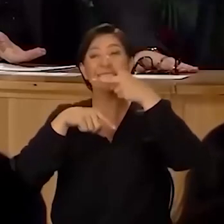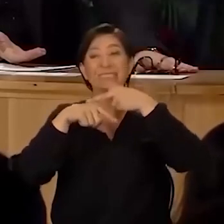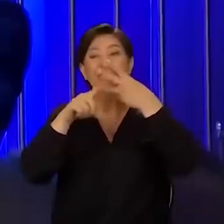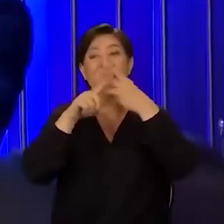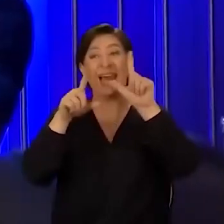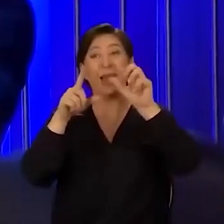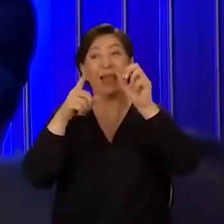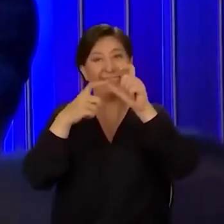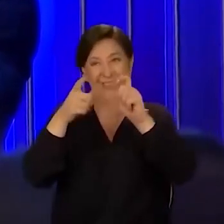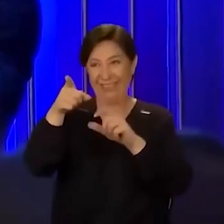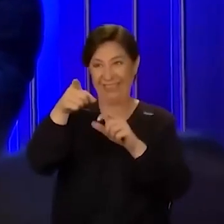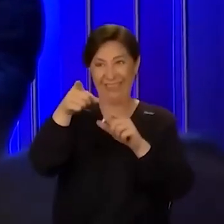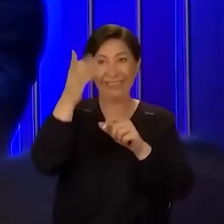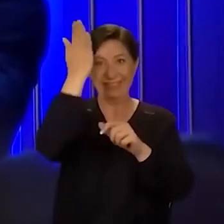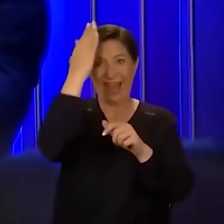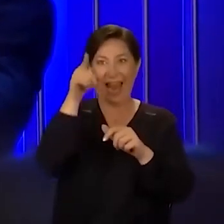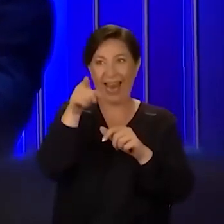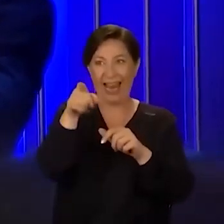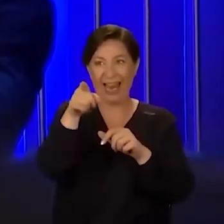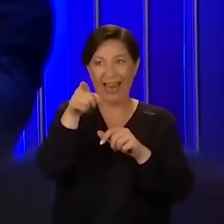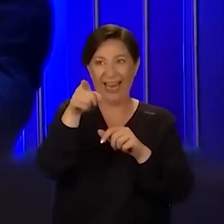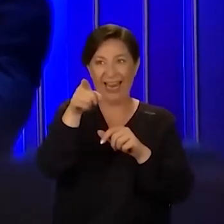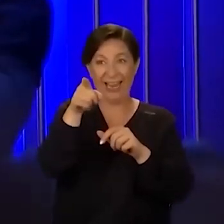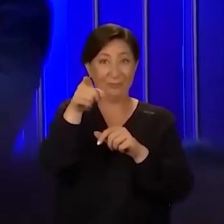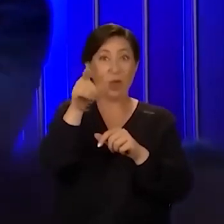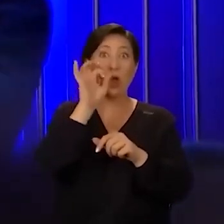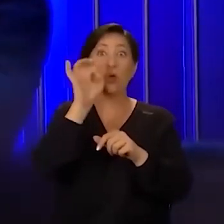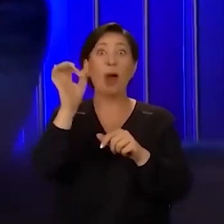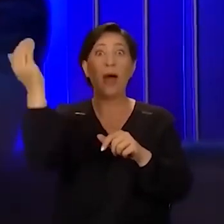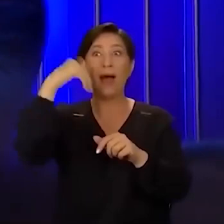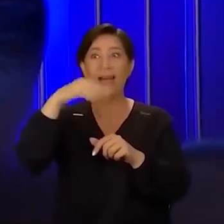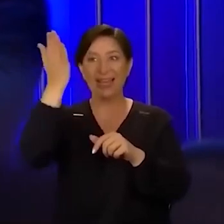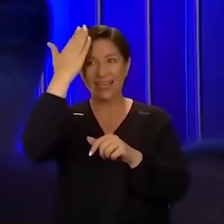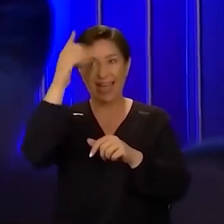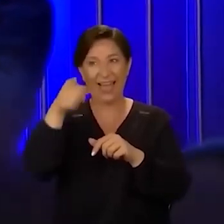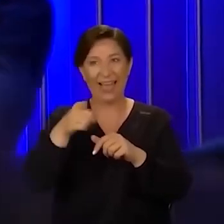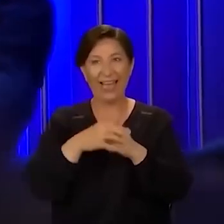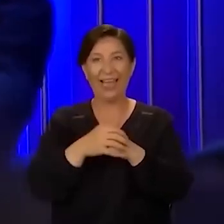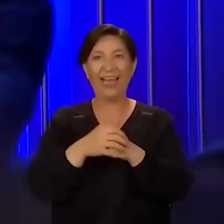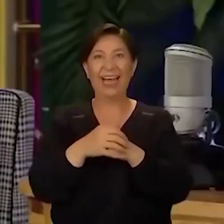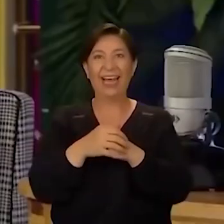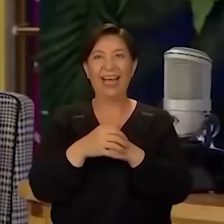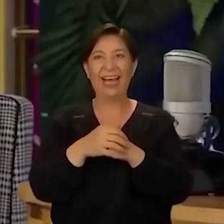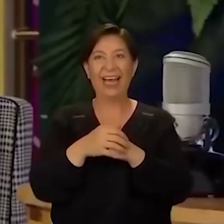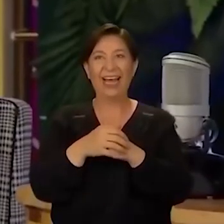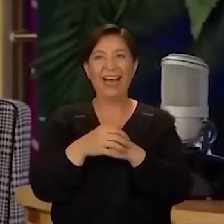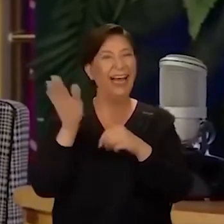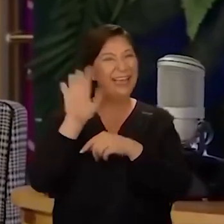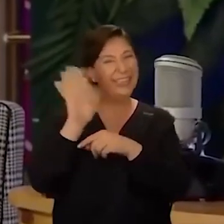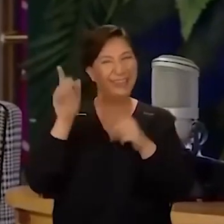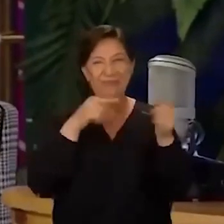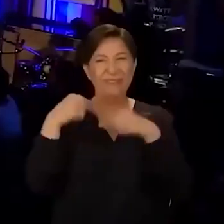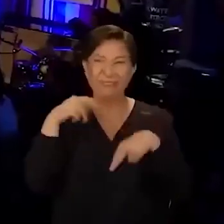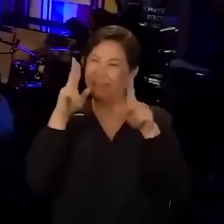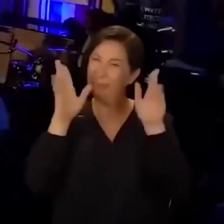arkadaşın mı? Gonzales değil. Kim o? Kübalı Gonzales? Evet, bak orada Kel ve… Nice to meet you. Yok, bak Kübalı Gonzales'ı